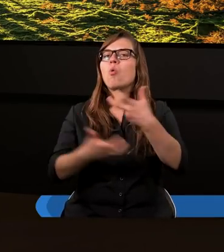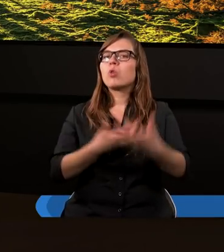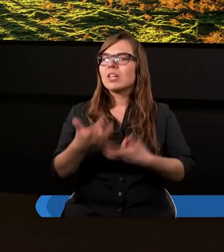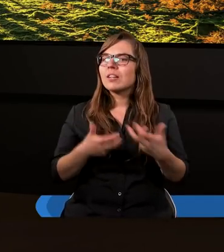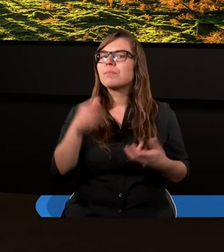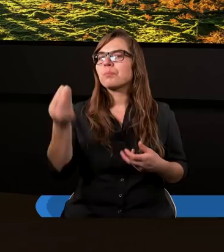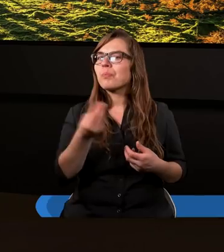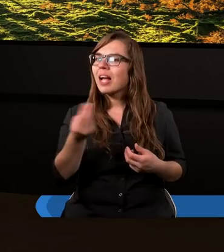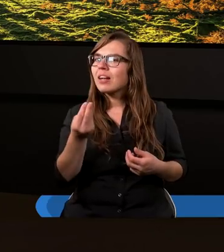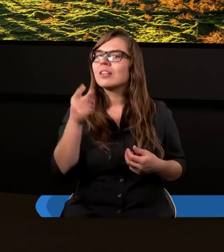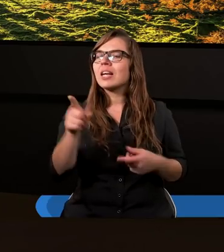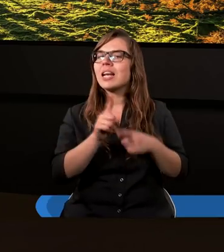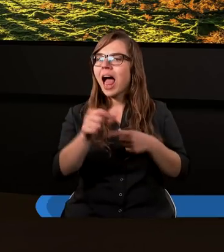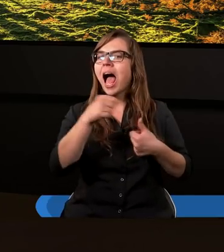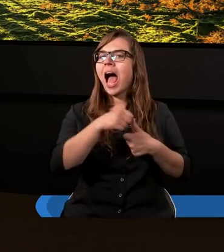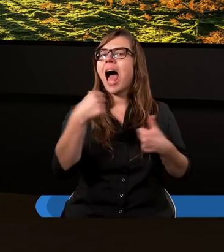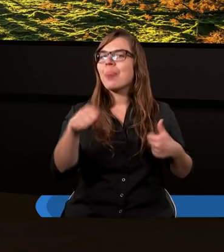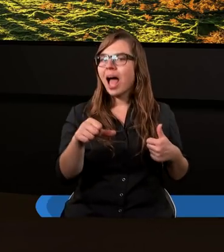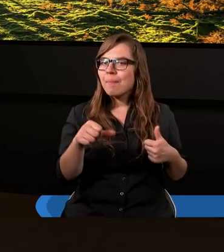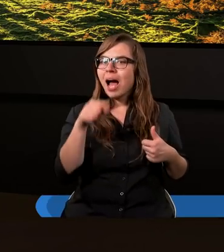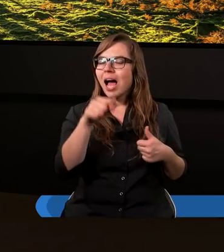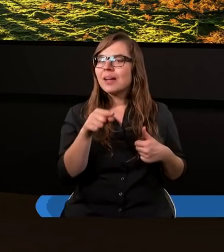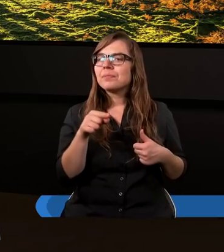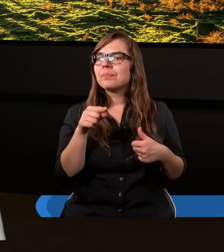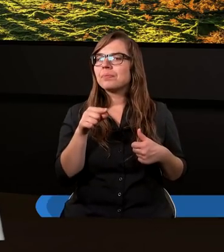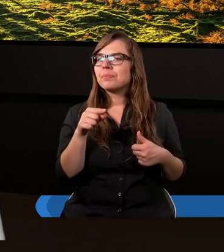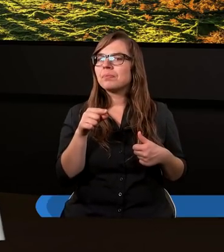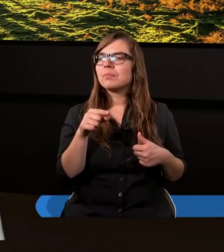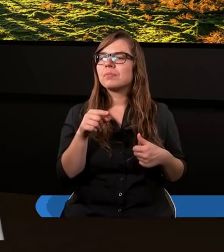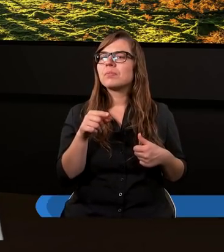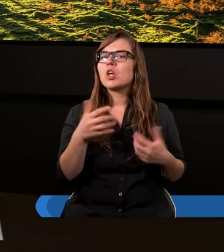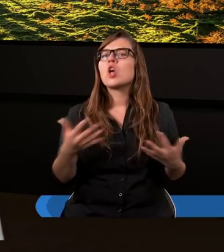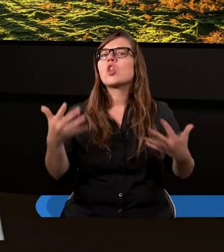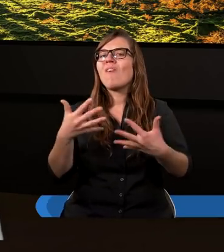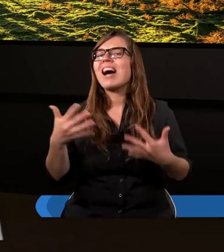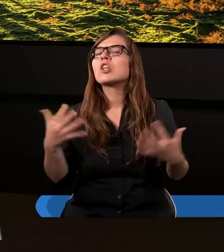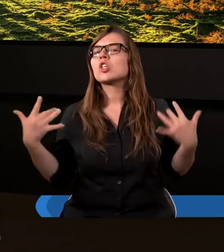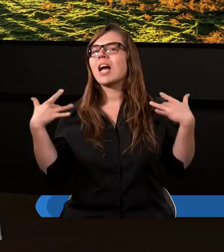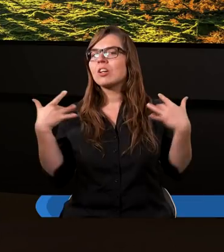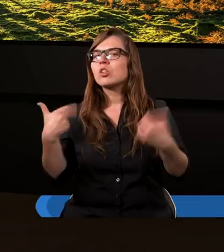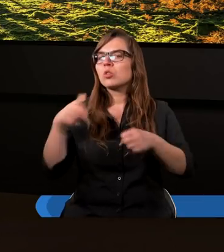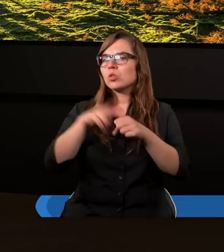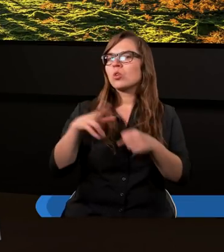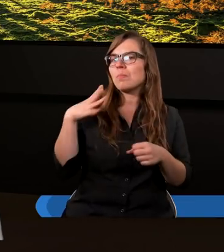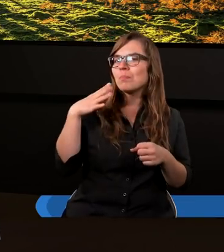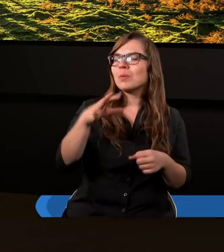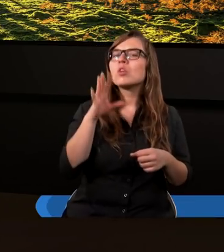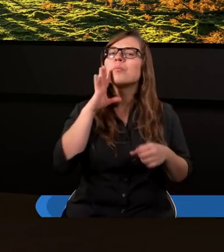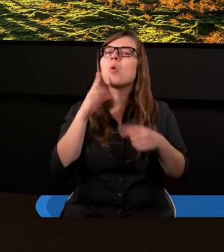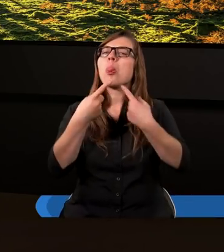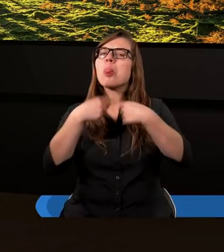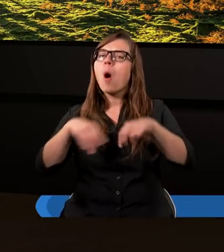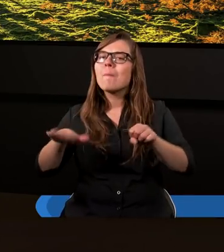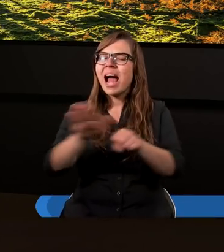jeszcze dla Adama towarzyszkę życia, która była dopełnieniem tej